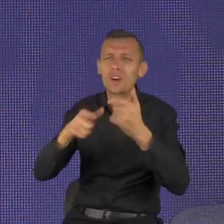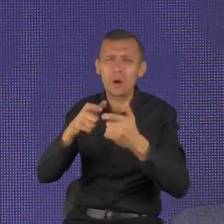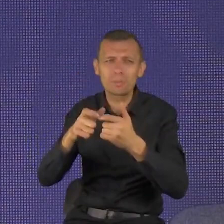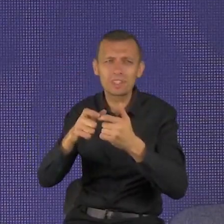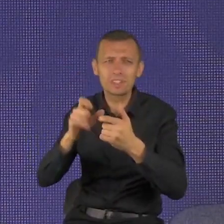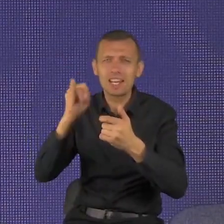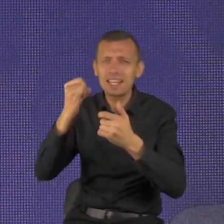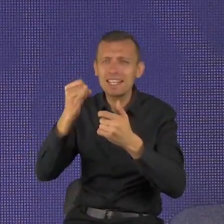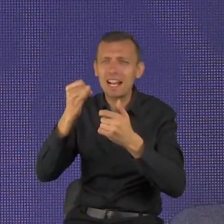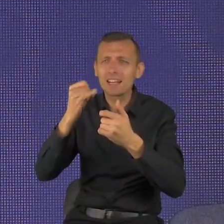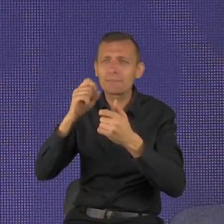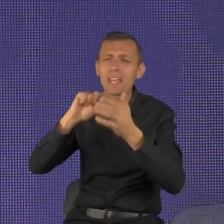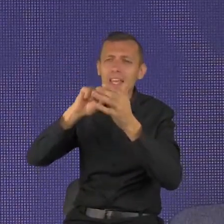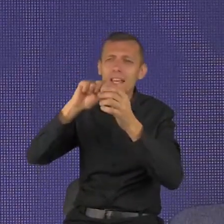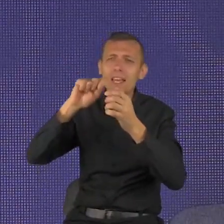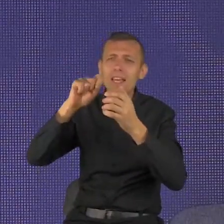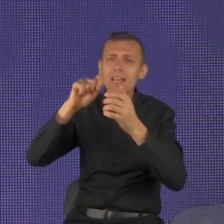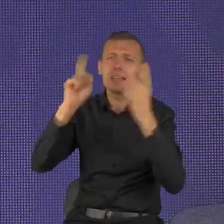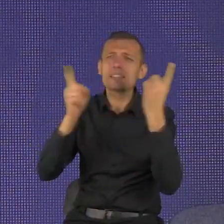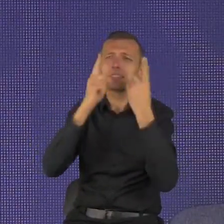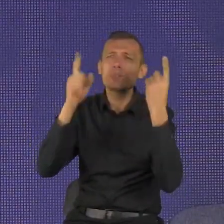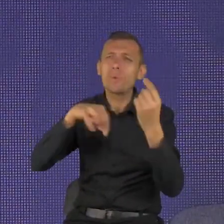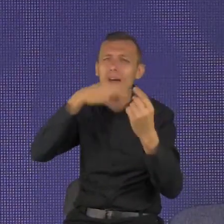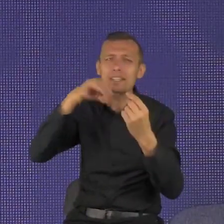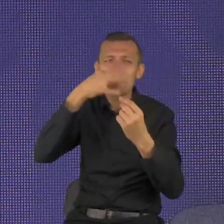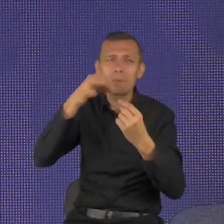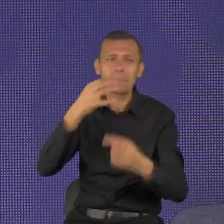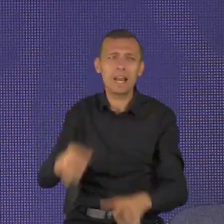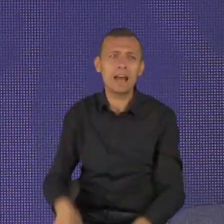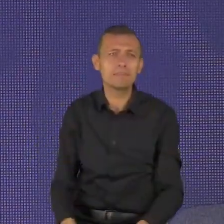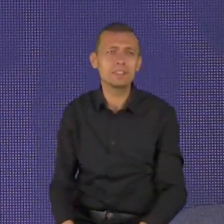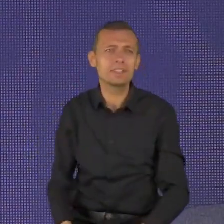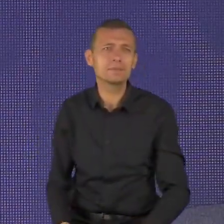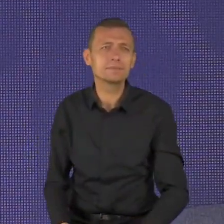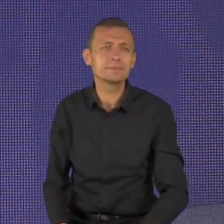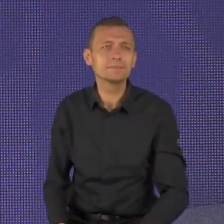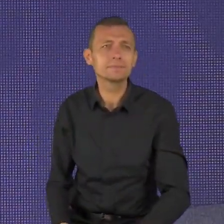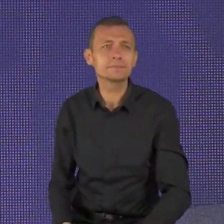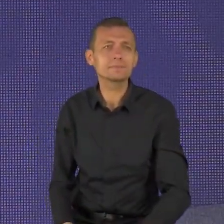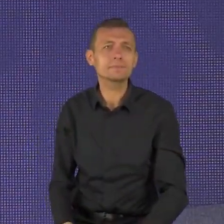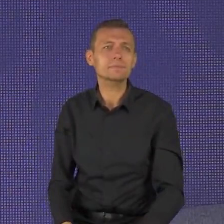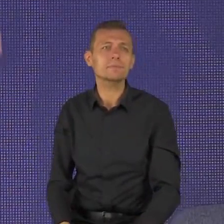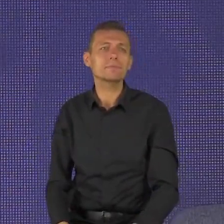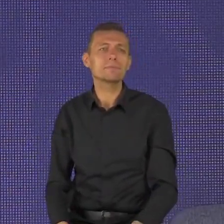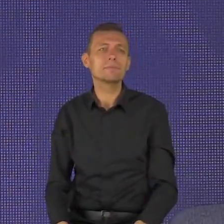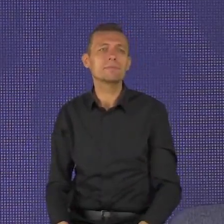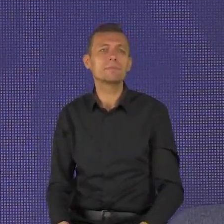później, to osoby, których tempo życia przekracza już